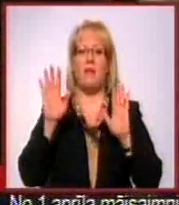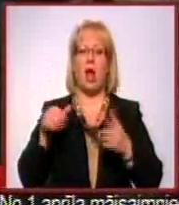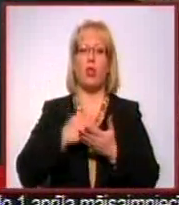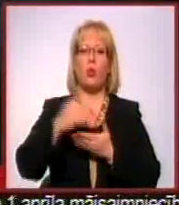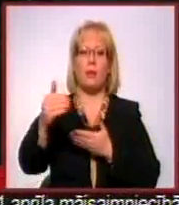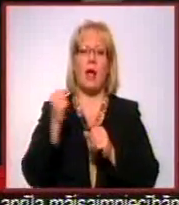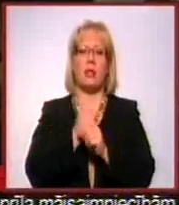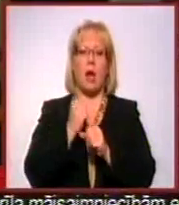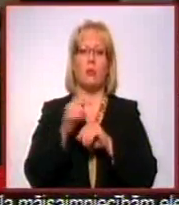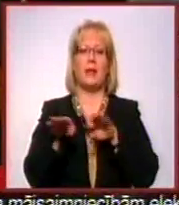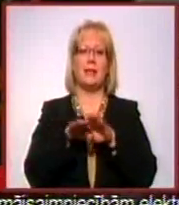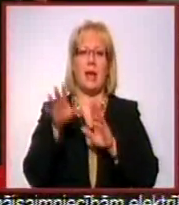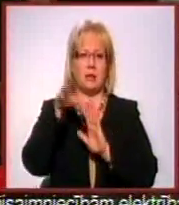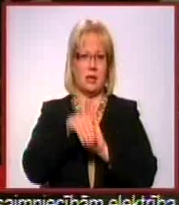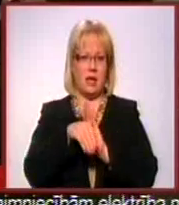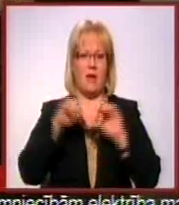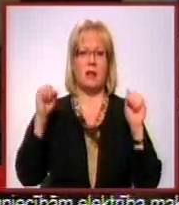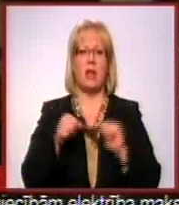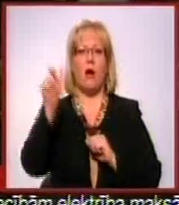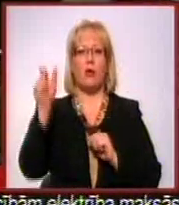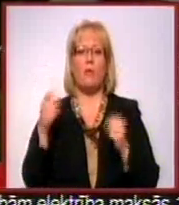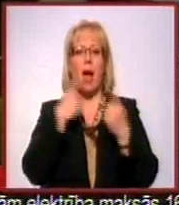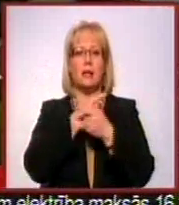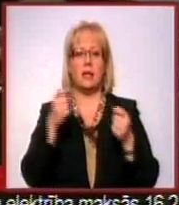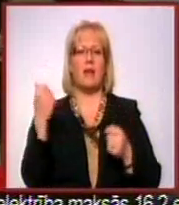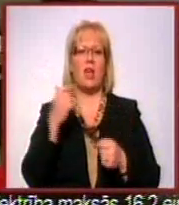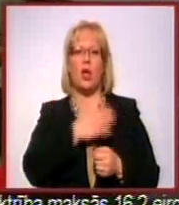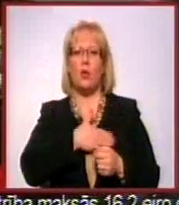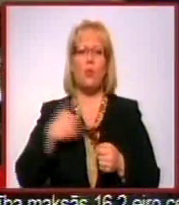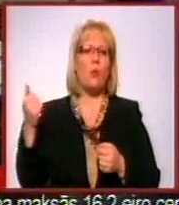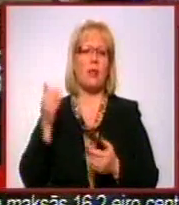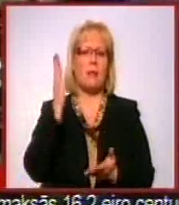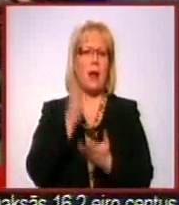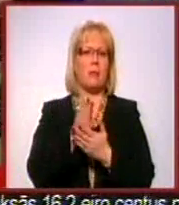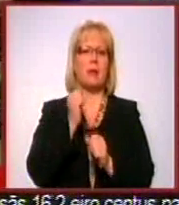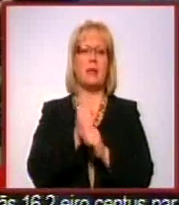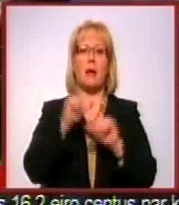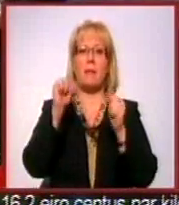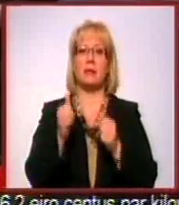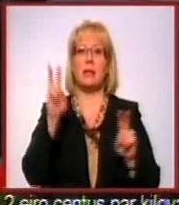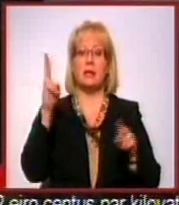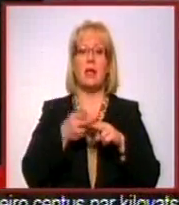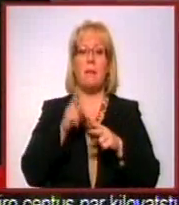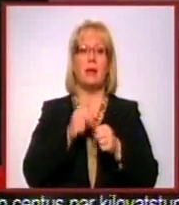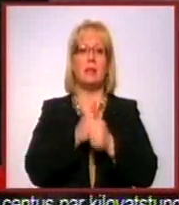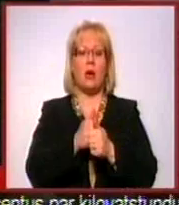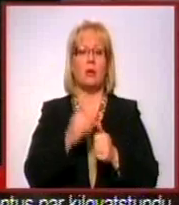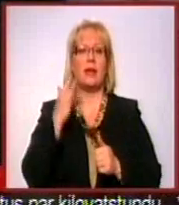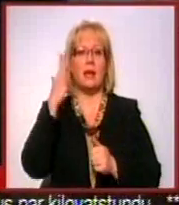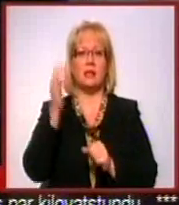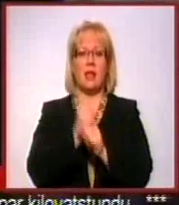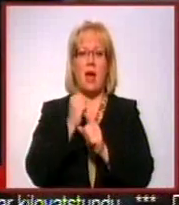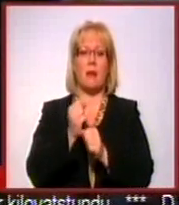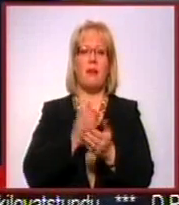varētu turpināt darbu līdzīgā sastāvā. Strauļuma atzina, ka viņai ir ļoti pragmatisks darba stils, kāpēc viņa sēkos, lai iecerētie darbi